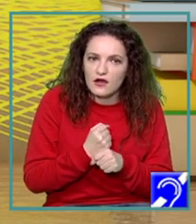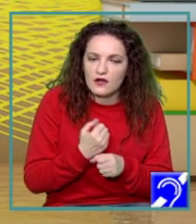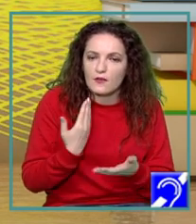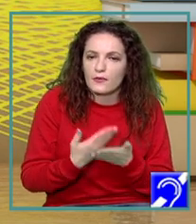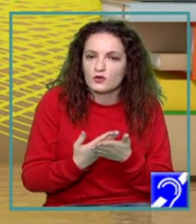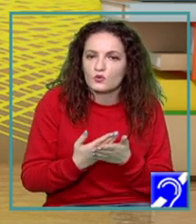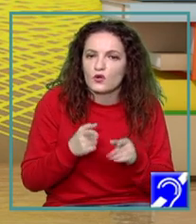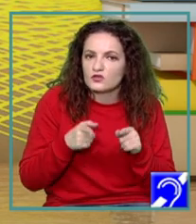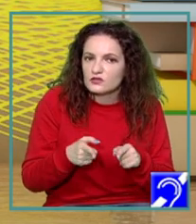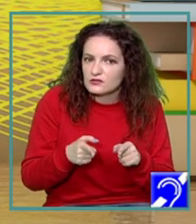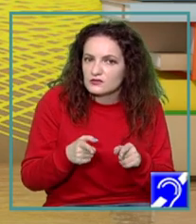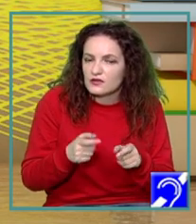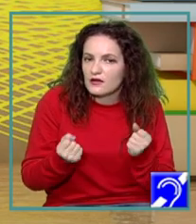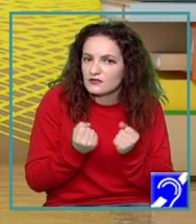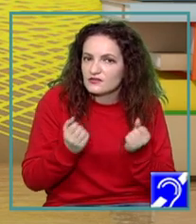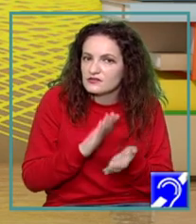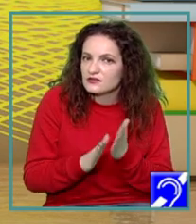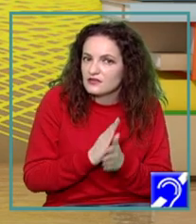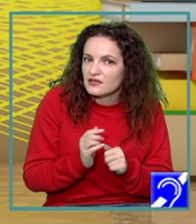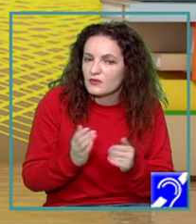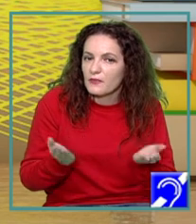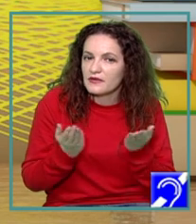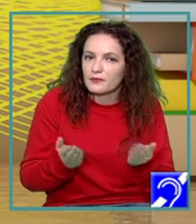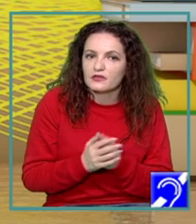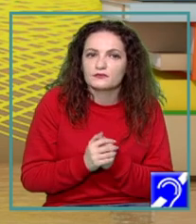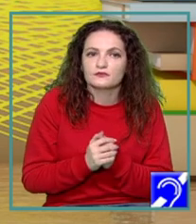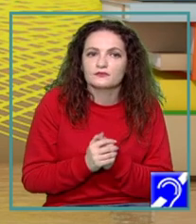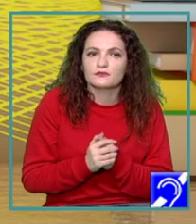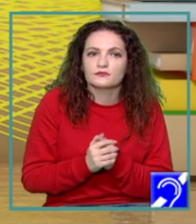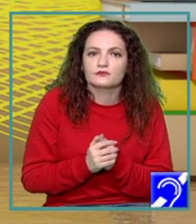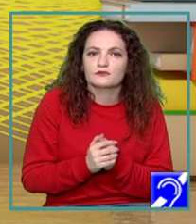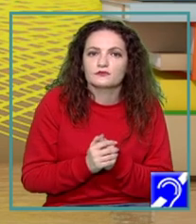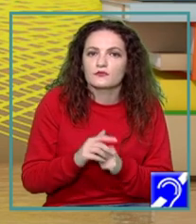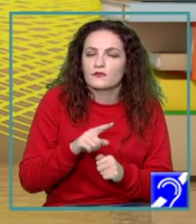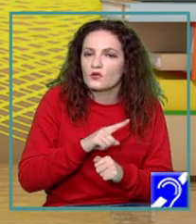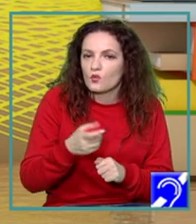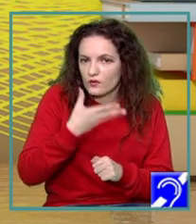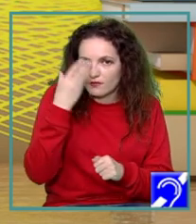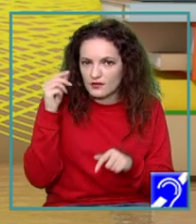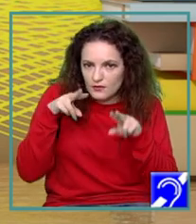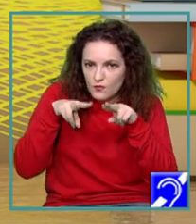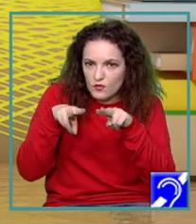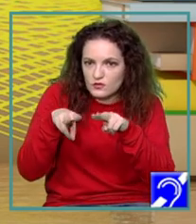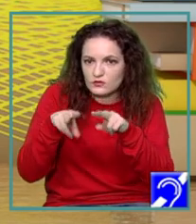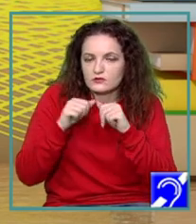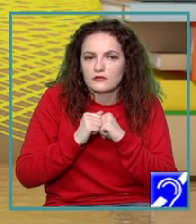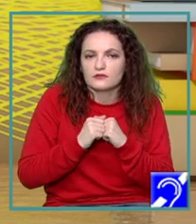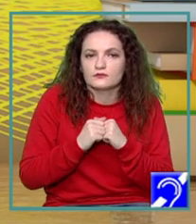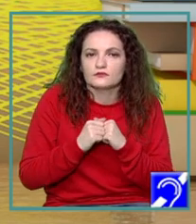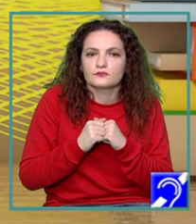într-un tip mai scurt și așa mai departe, da? Nu uitați de partea de monitorizare care este foarte, foarte